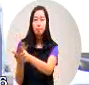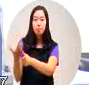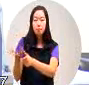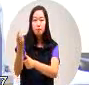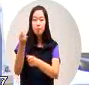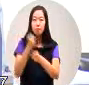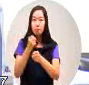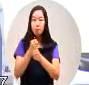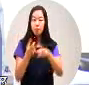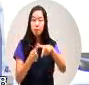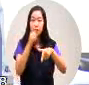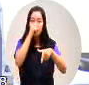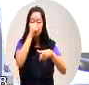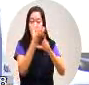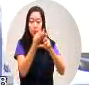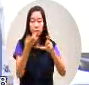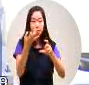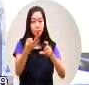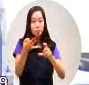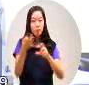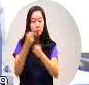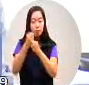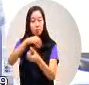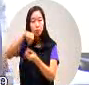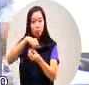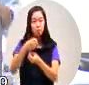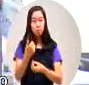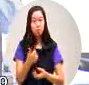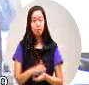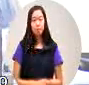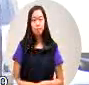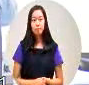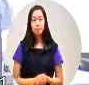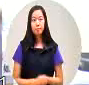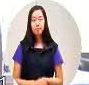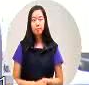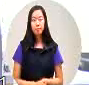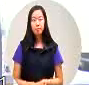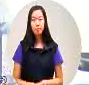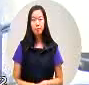彩金的应用来局长请答复一下局长请答复